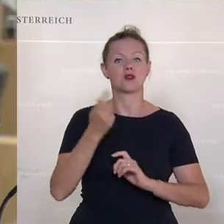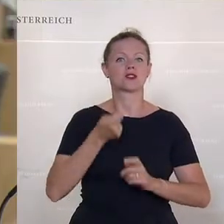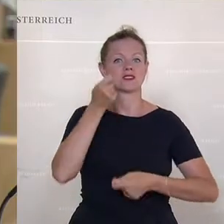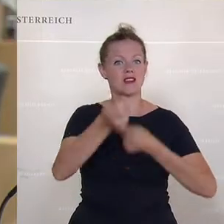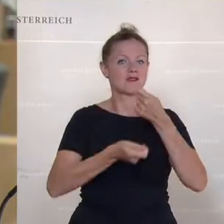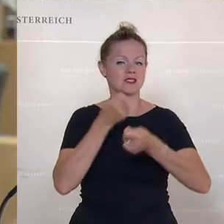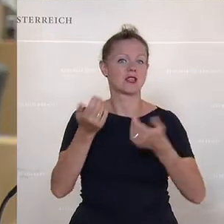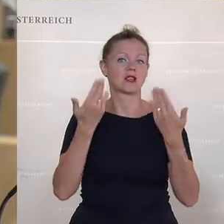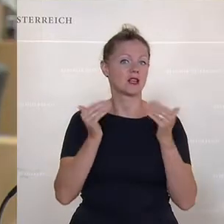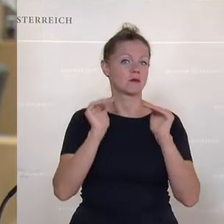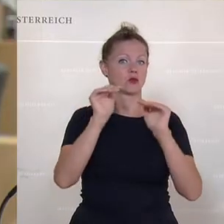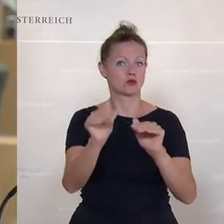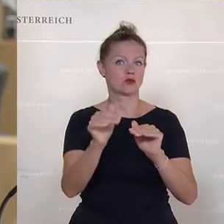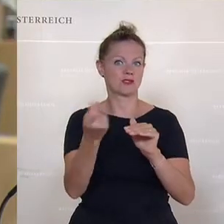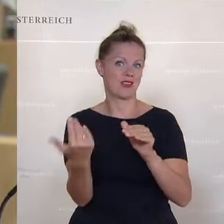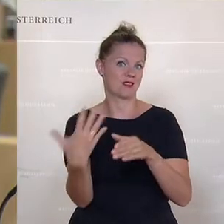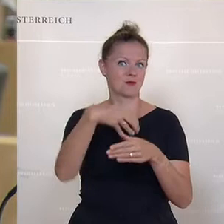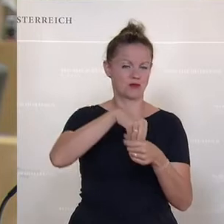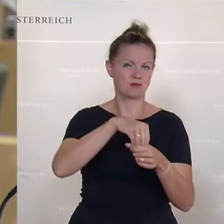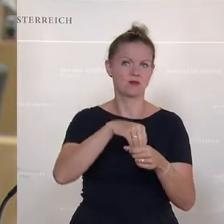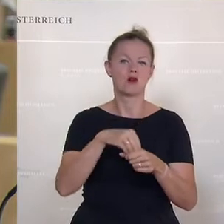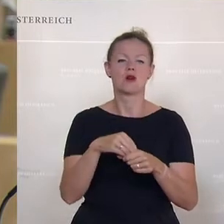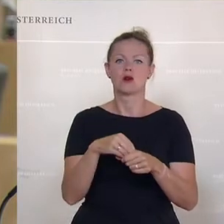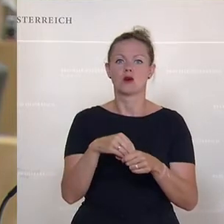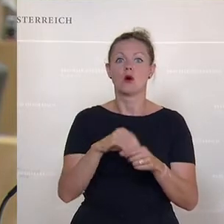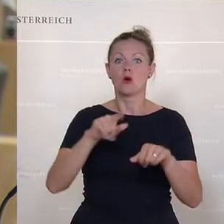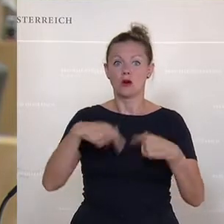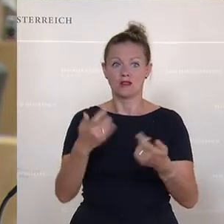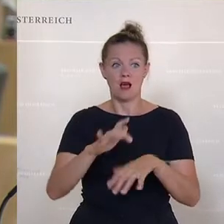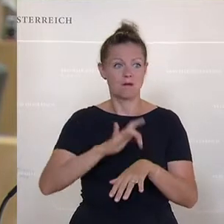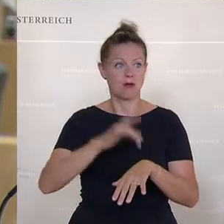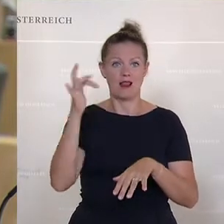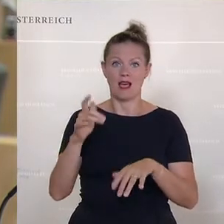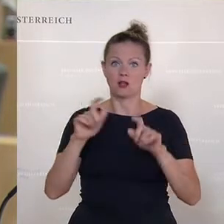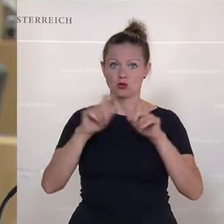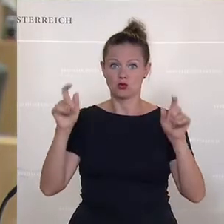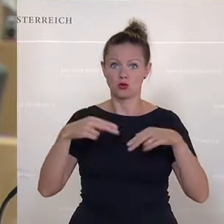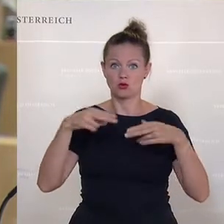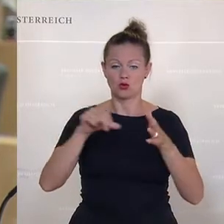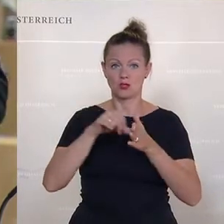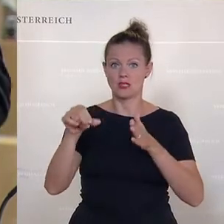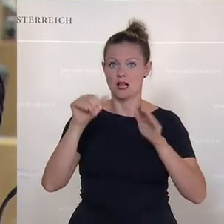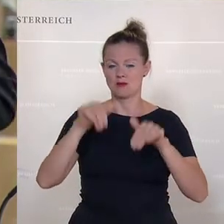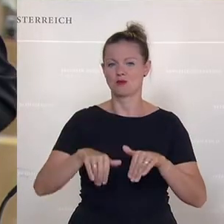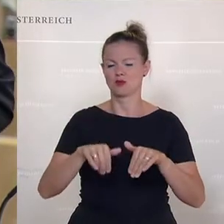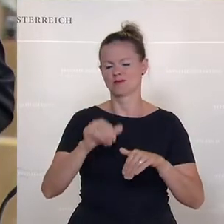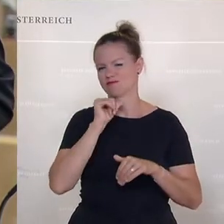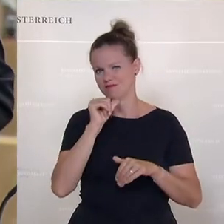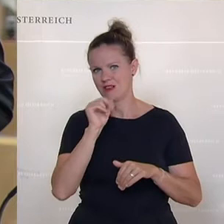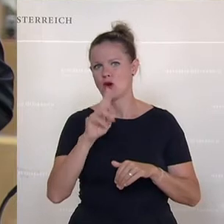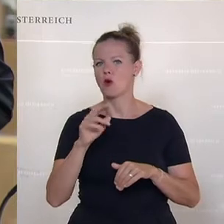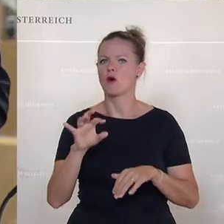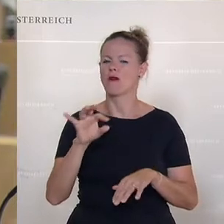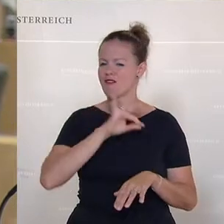Klimaschutz zum Beispiel aufnimmt, das Geld. Und dann sind es ja auch beleidigt, wenn sie Schulden zurückzahlen müssen, Zinsen zahlen müssen, wenn es ihnen nützt. Insofern ist das für mich ein